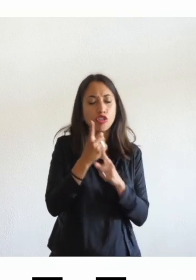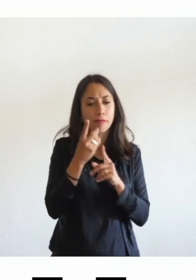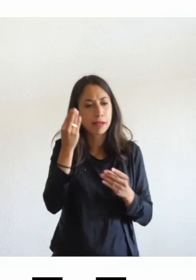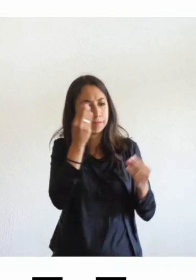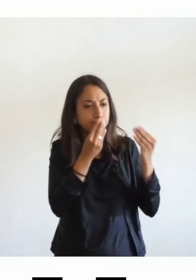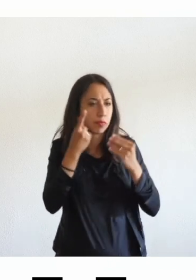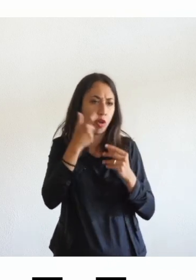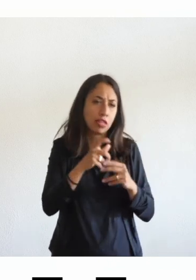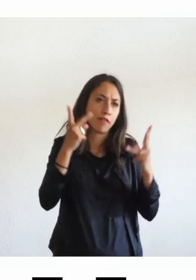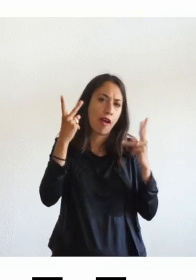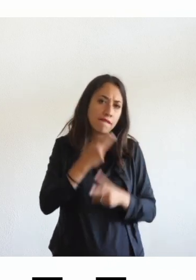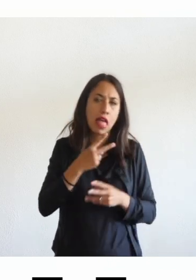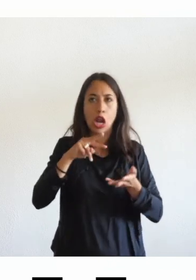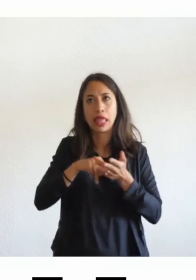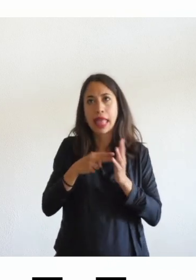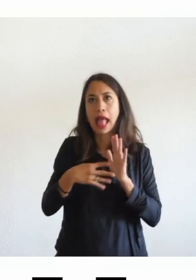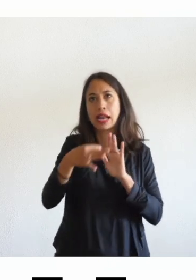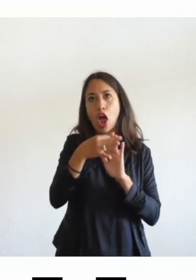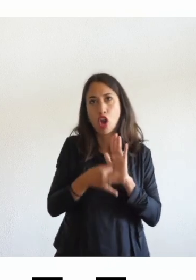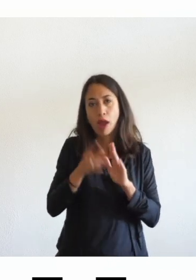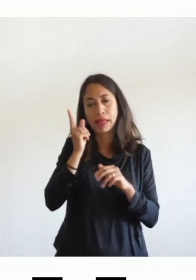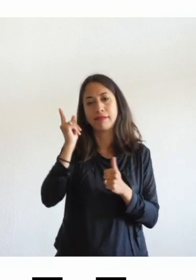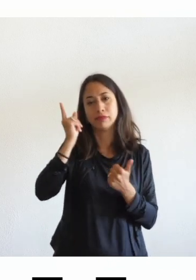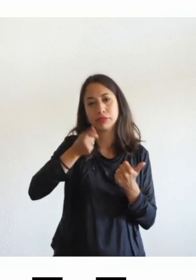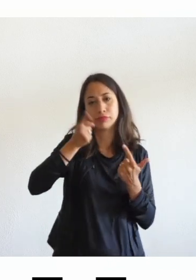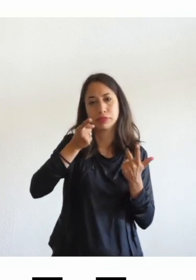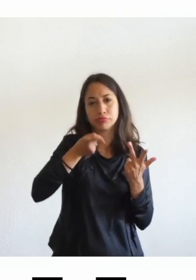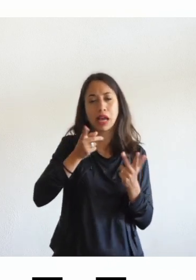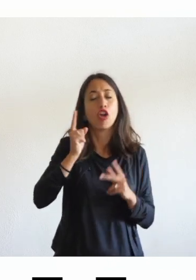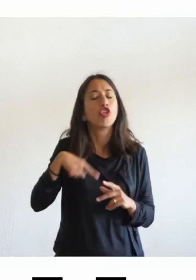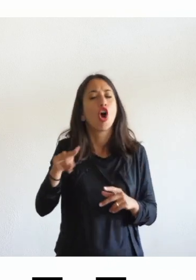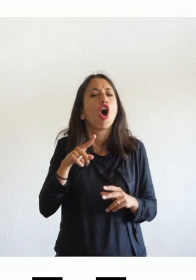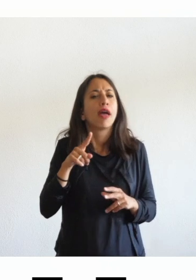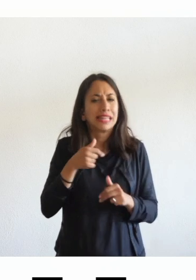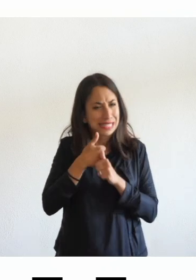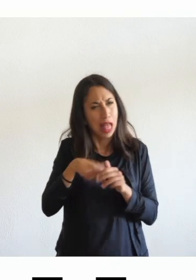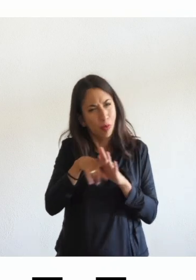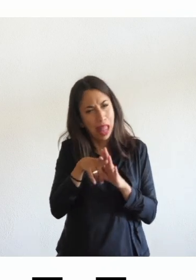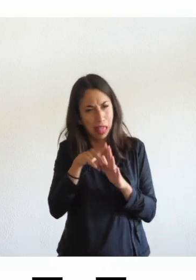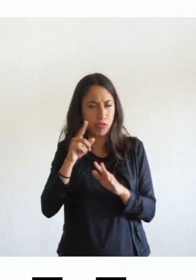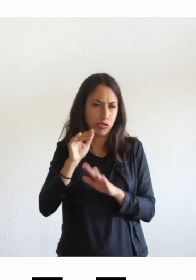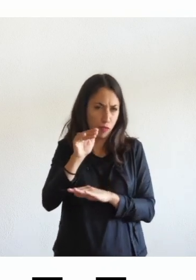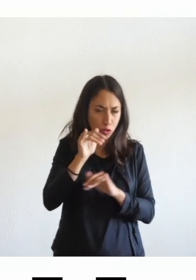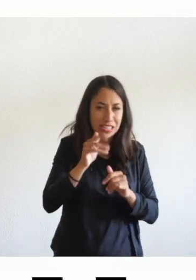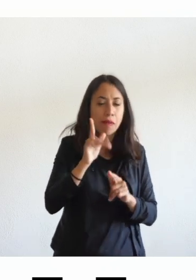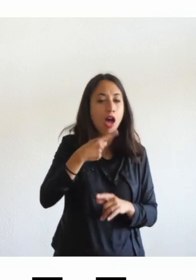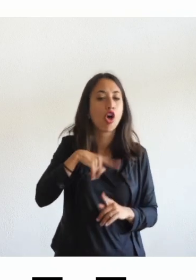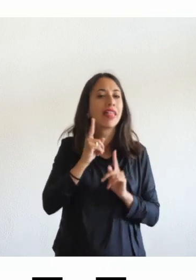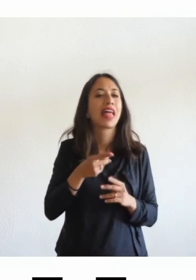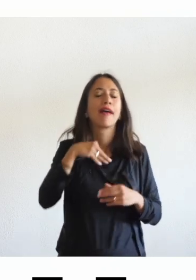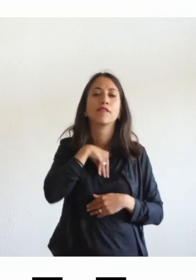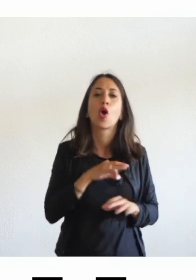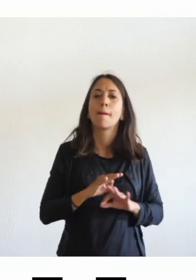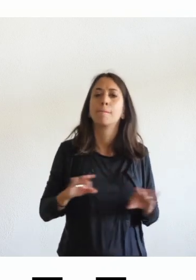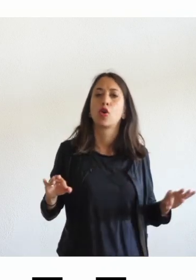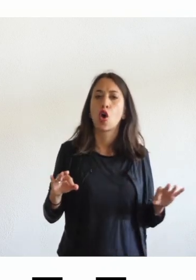norme tecniche se ce l'abbiamo dentro noi sappiamo già qual è la nostra destinazione certo